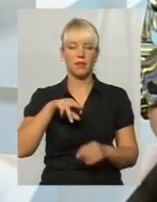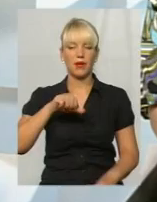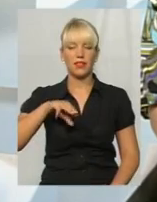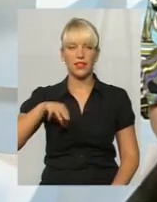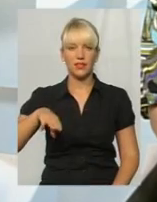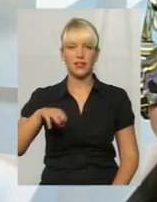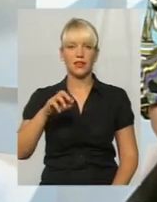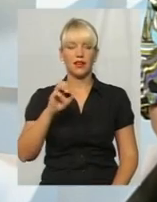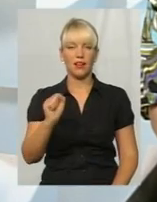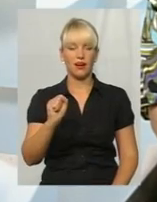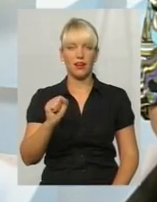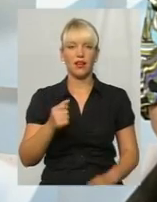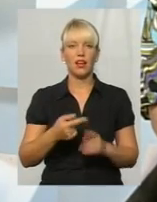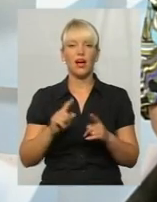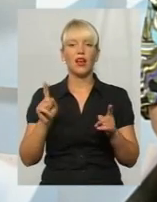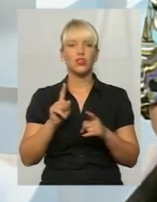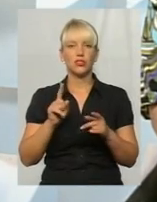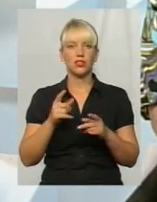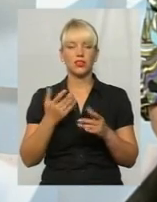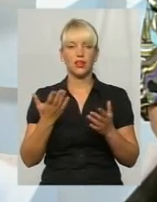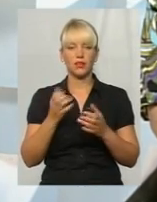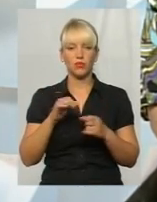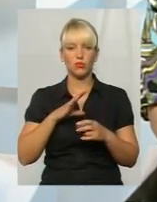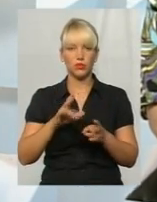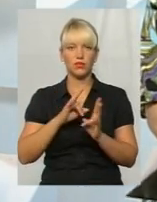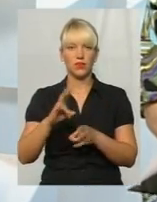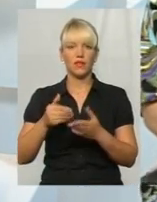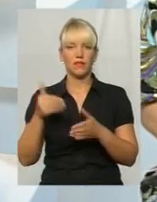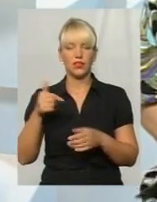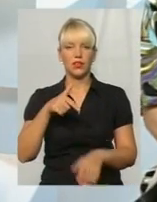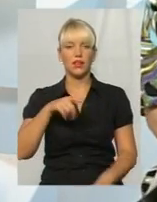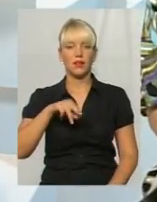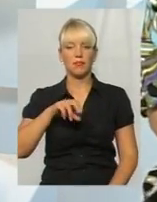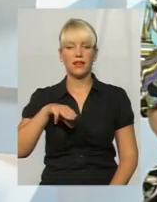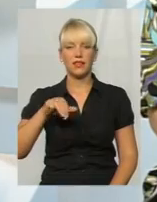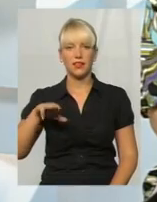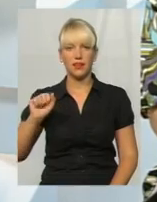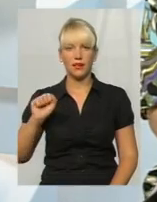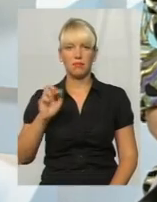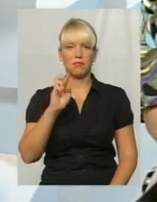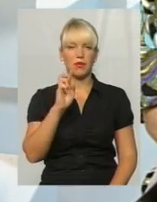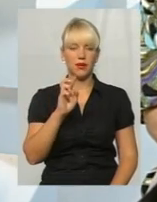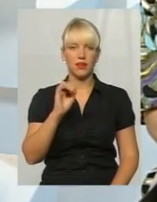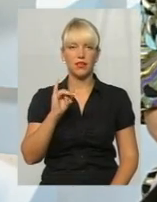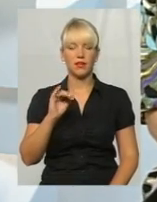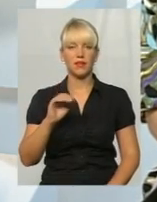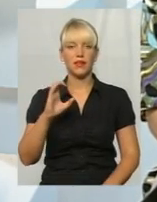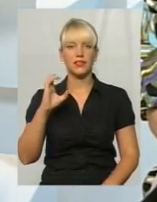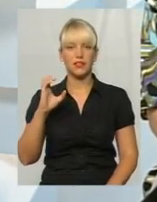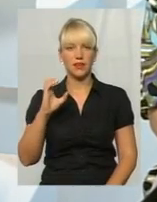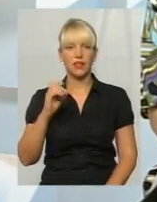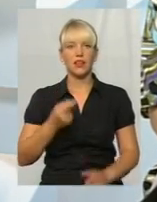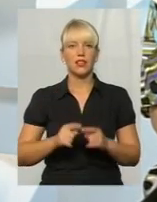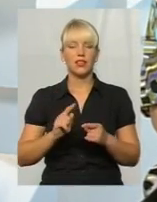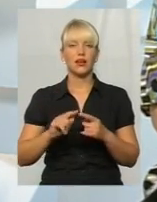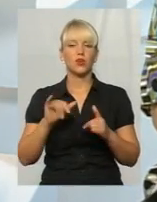і, зокрема, гепатит бета C мало хто знає. Що варто знати обивателю, куди можна